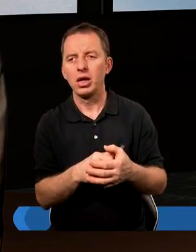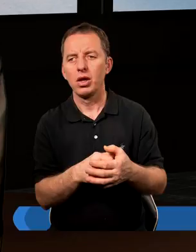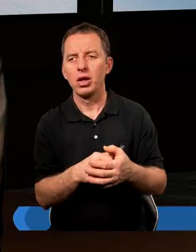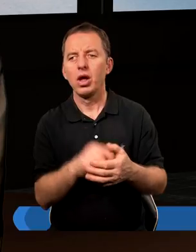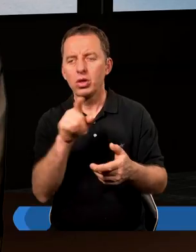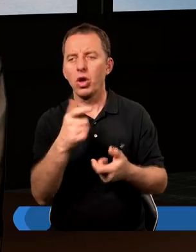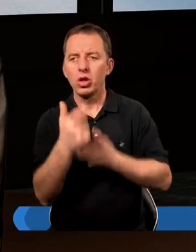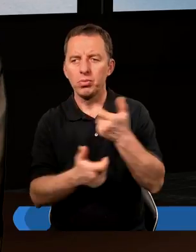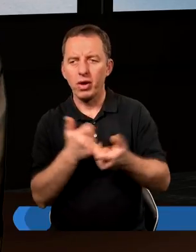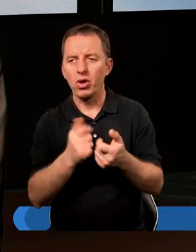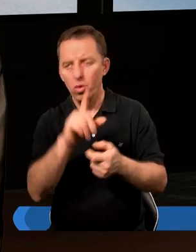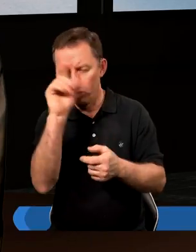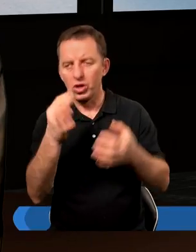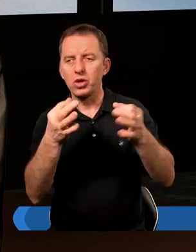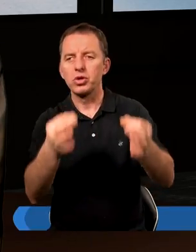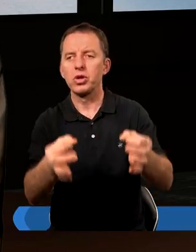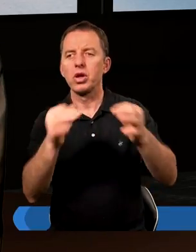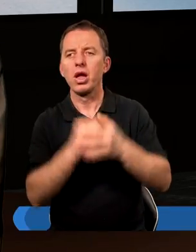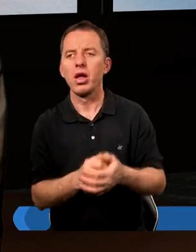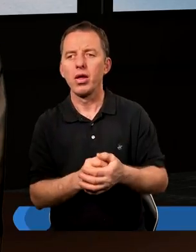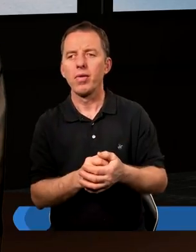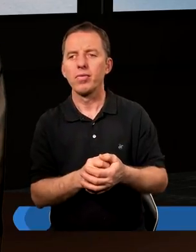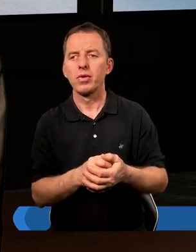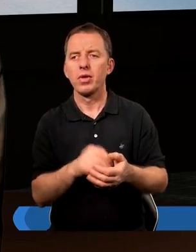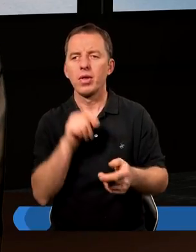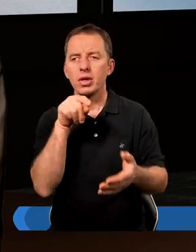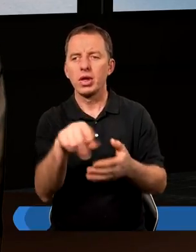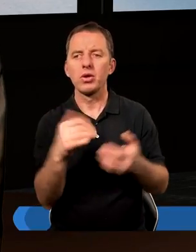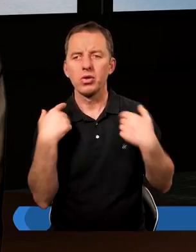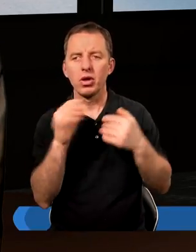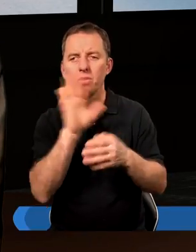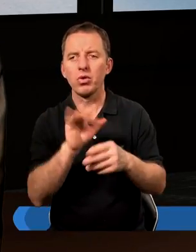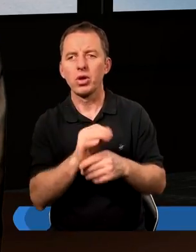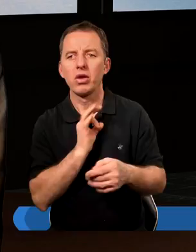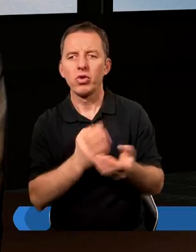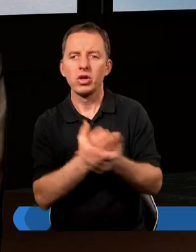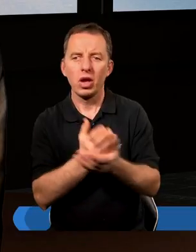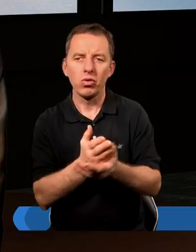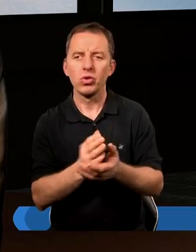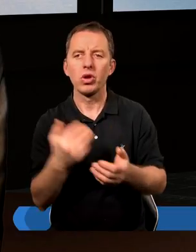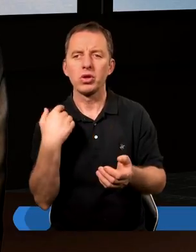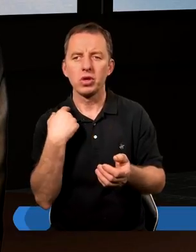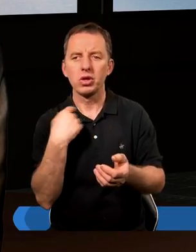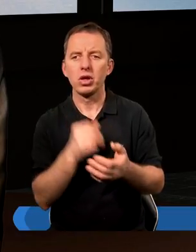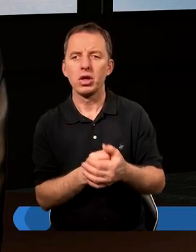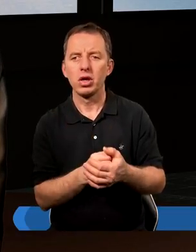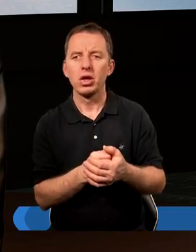I to też sprawiło, że ludzie dzisiaj właśnie nie chcą dostrzec tego, że Bóg stoi za tym, że to jednak